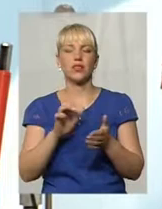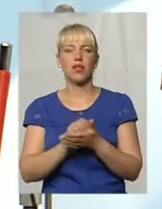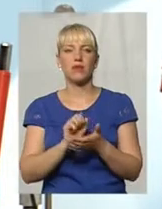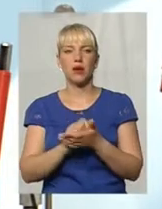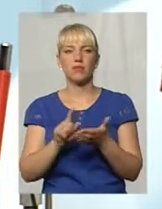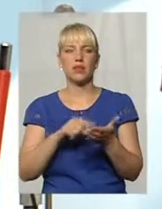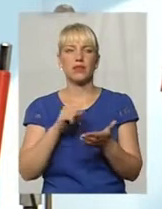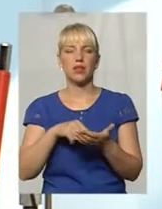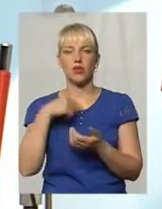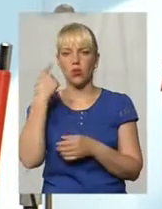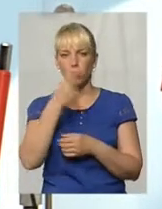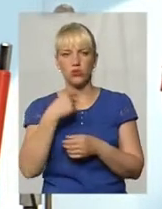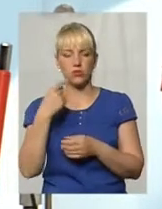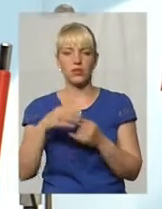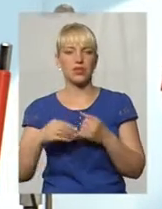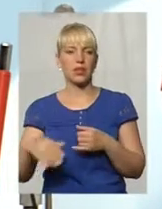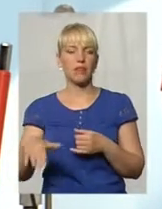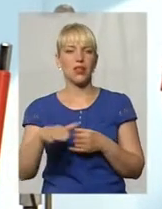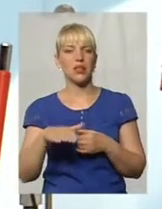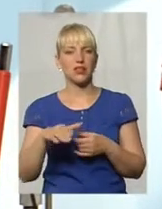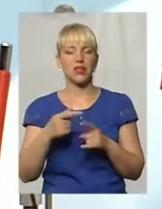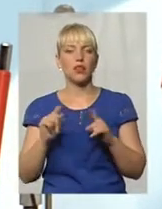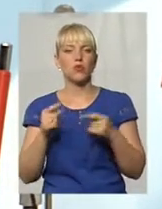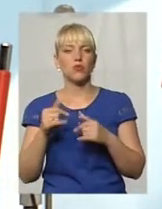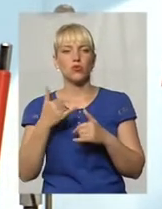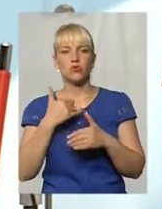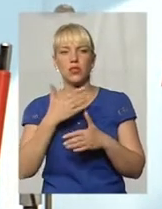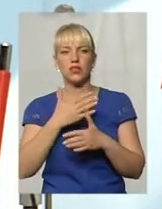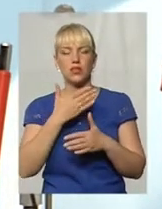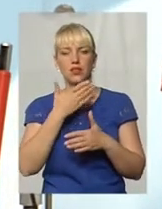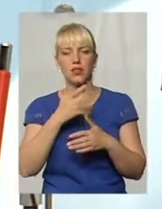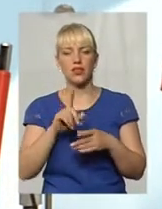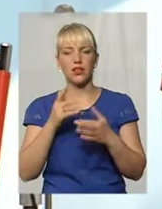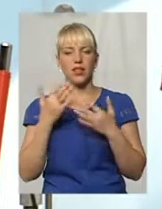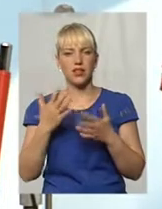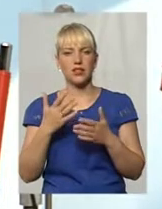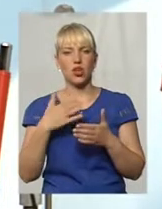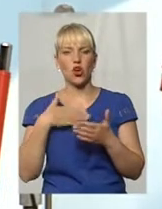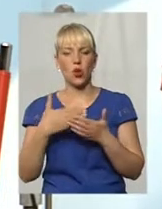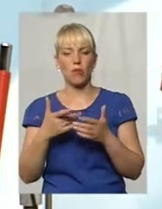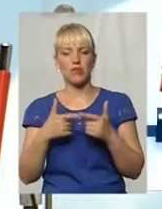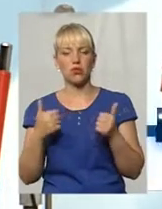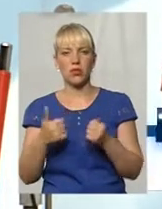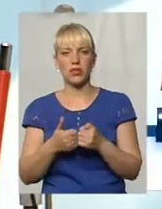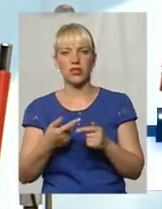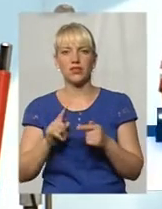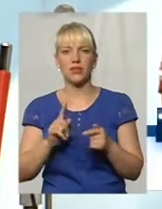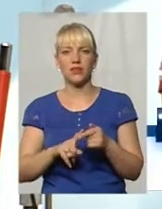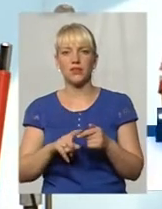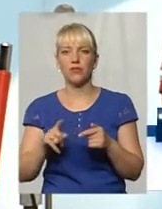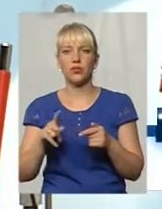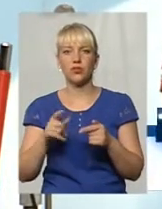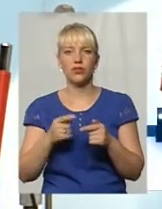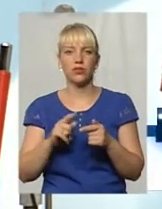питаннями особистих земельних ділянок, тому що в нас не настільки в громадській організації масштаби великі, ми все ж таки